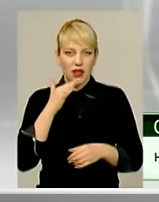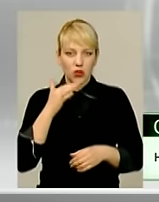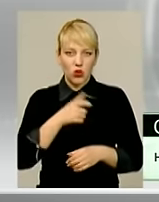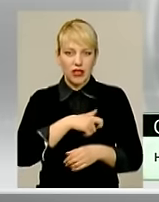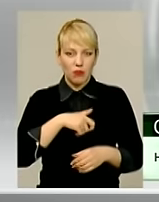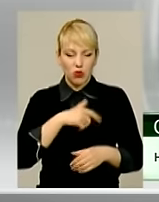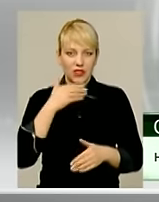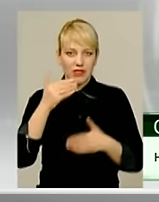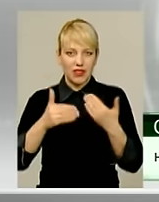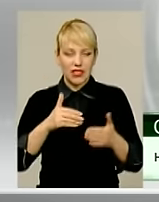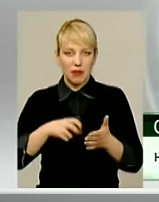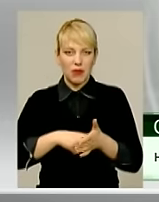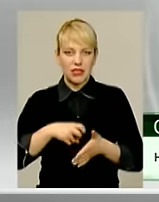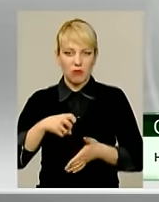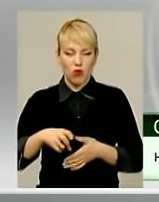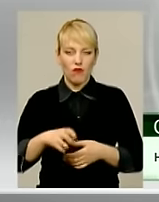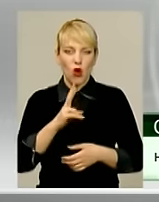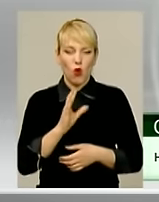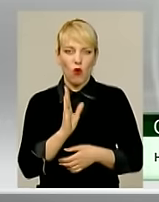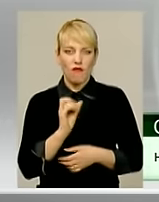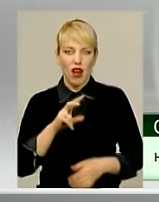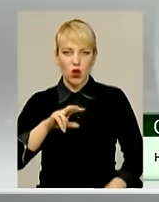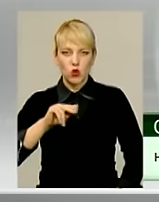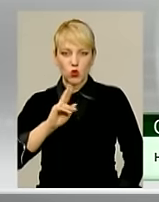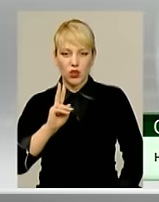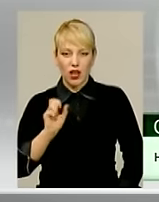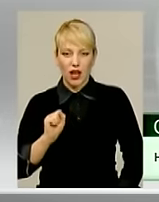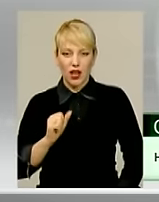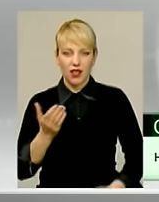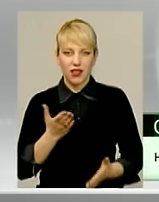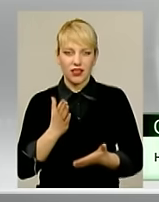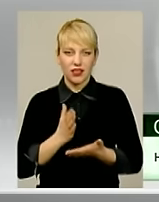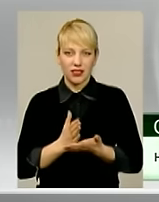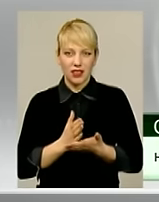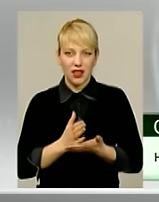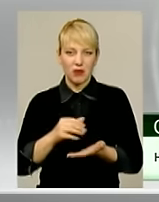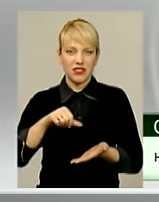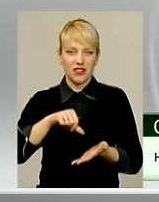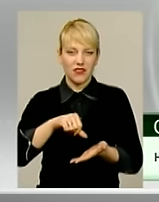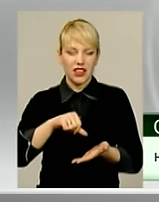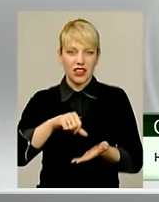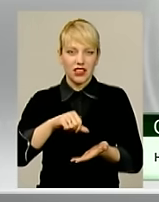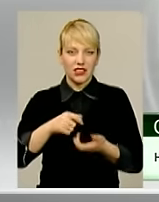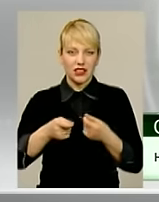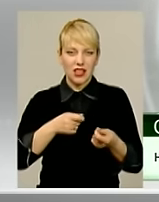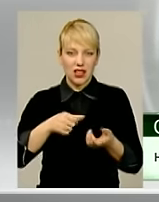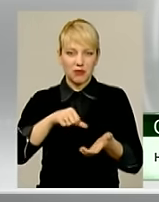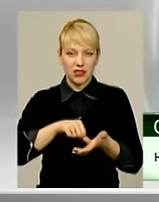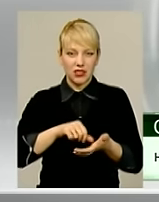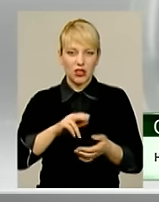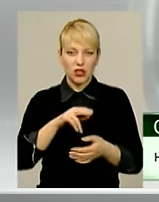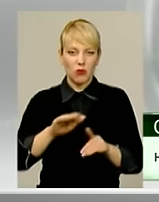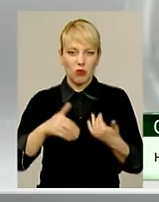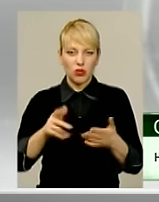письмово до Ковальчука, який є сьогодні керівником адміністрації президента, з пропозицією, щоб